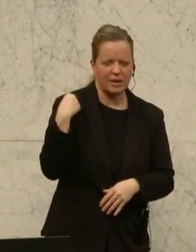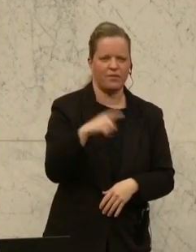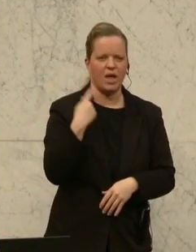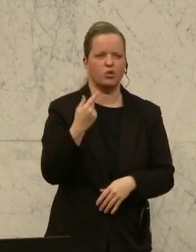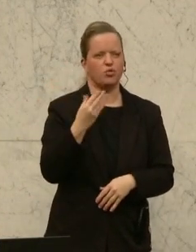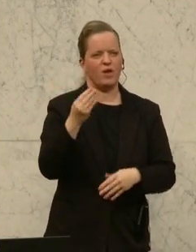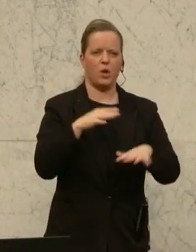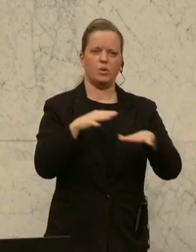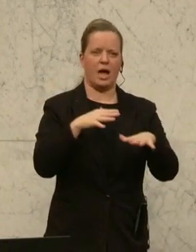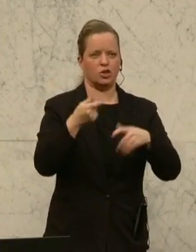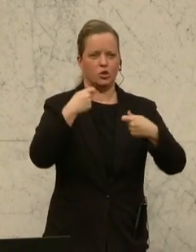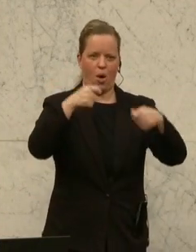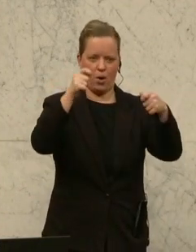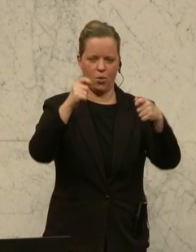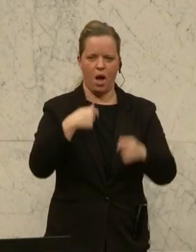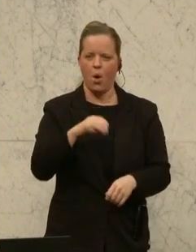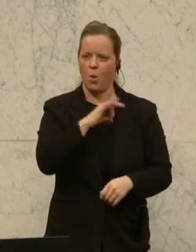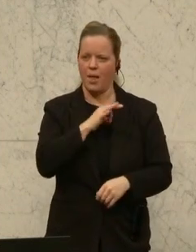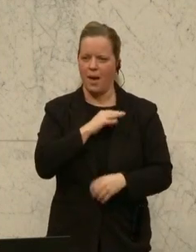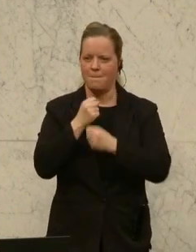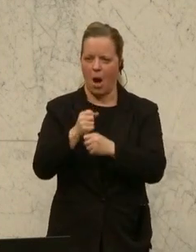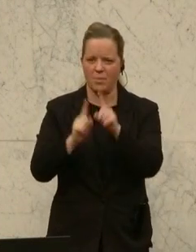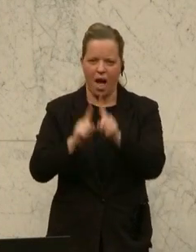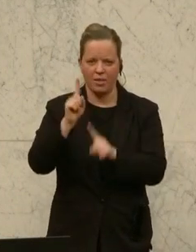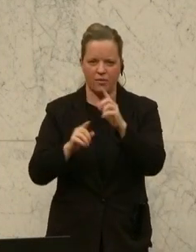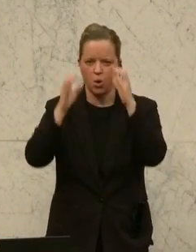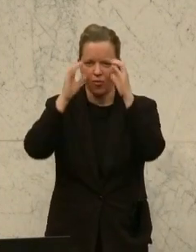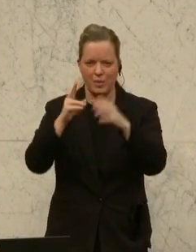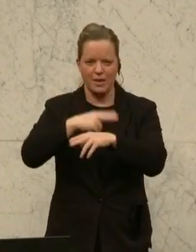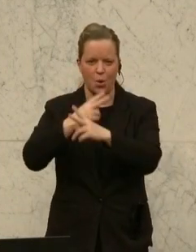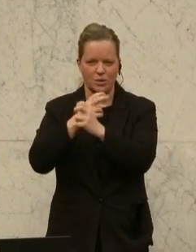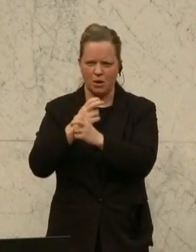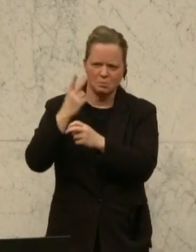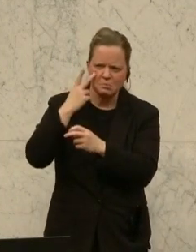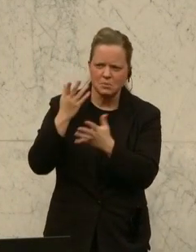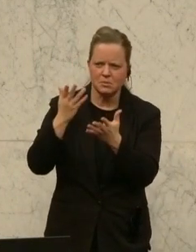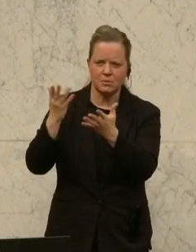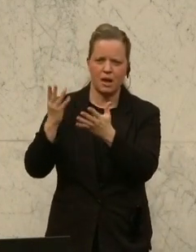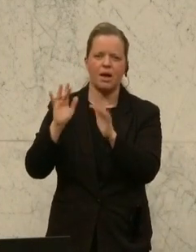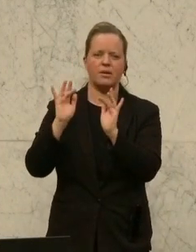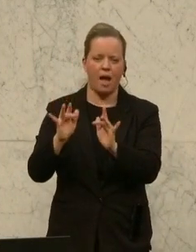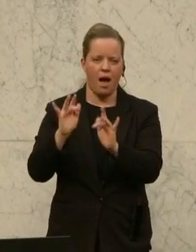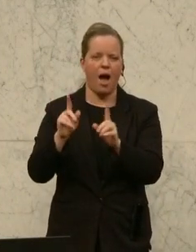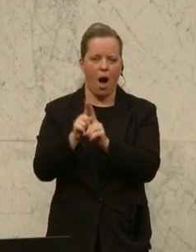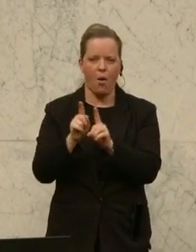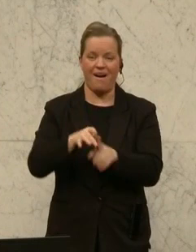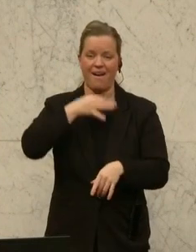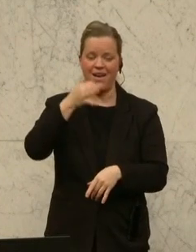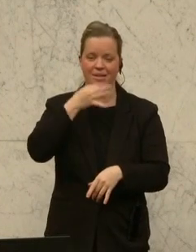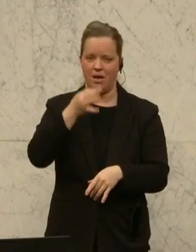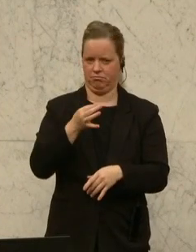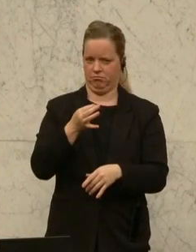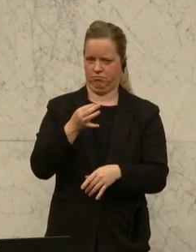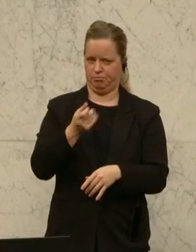Baumgartner von der ÖVP Niederösterreich in einer bemerkenswerten Rede gesagt hat,